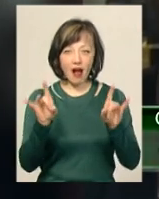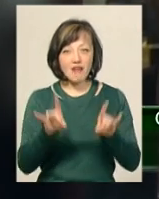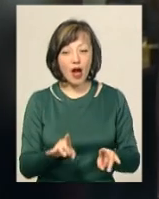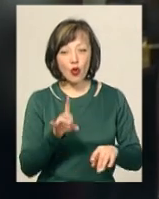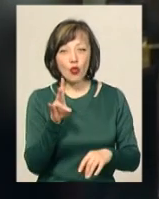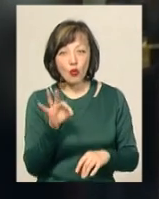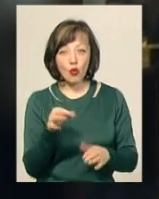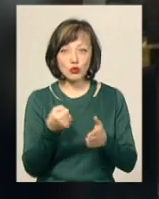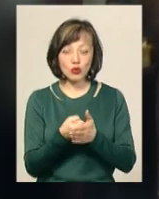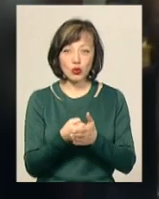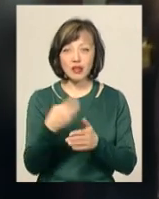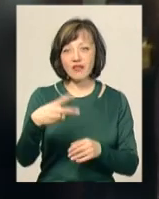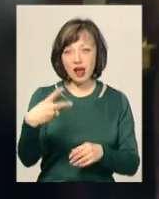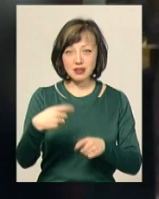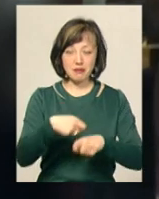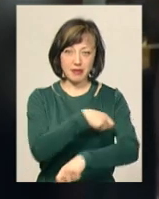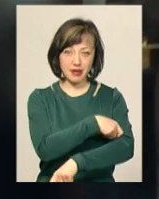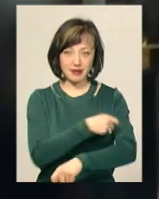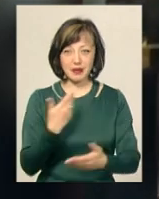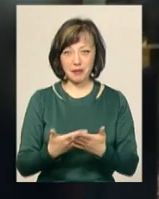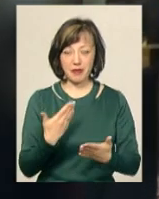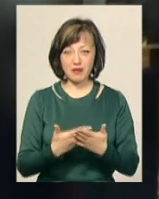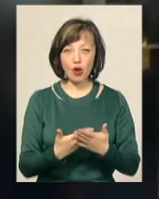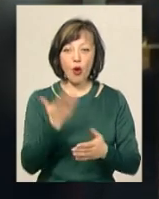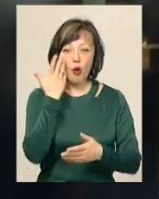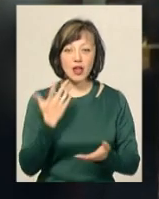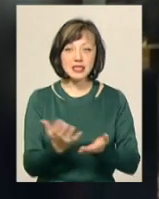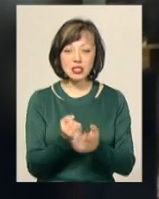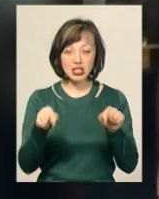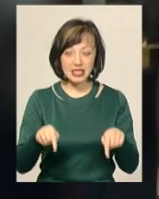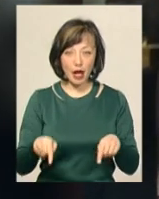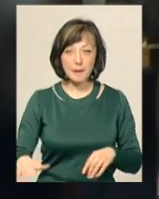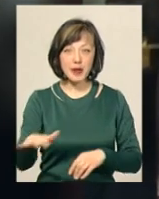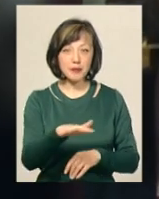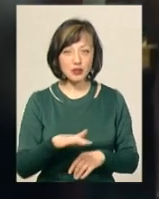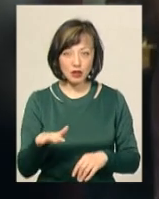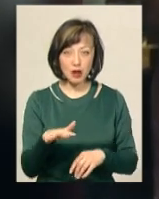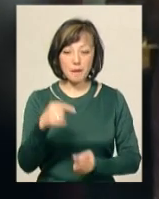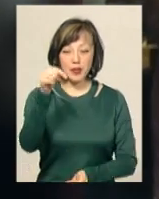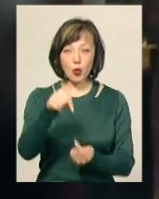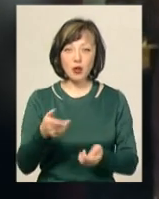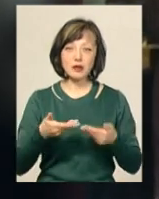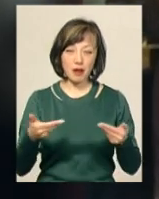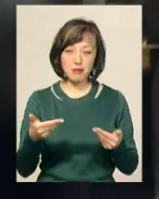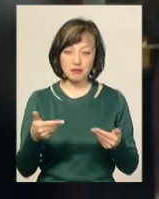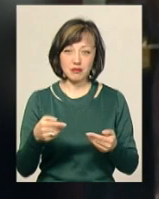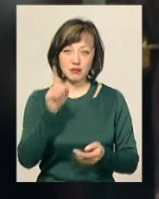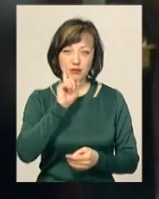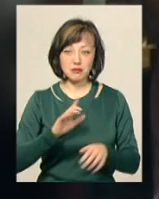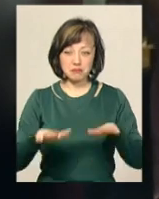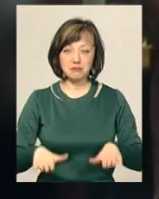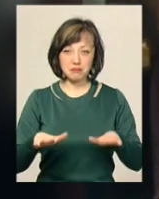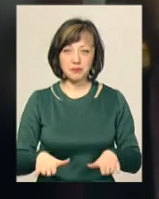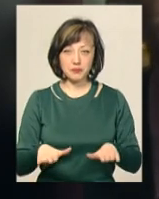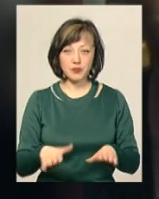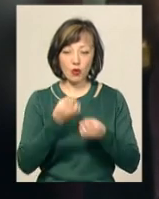десь до 20 квадратів, напевно, ще. Коли знайшли це приміщення, воно підклило нам територіально, тому що в